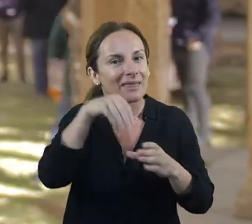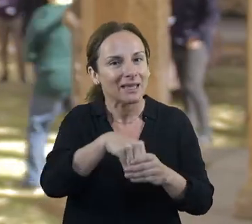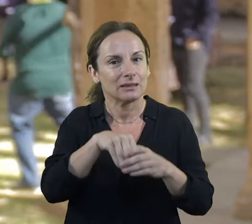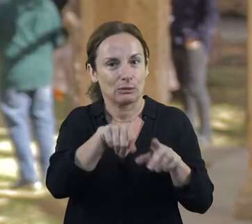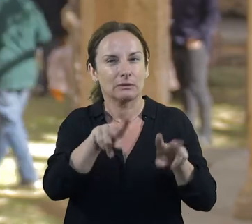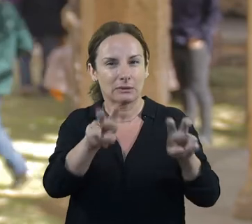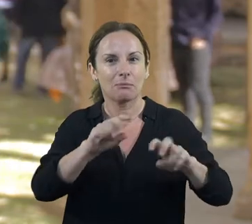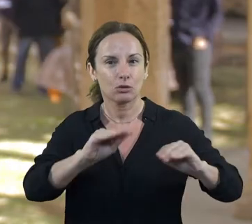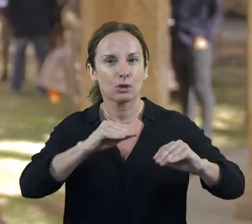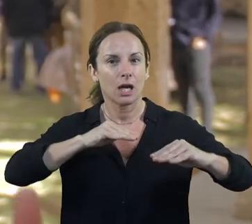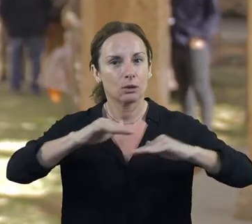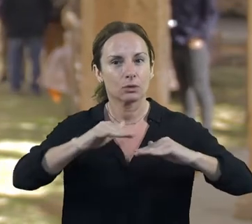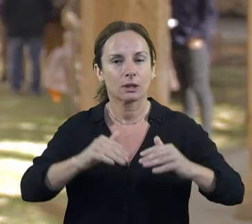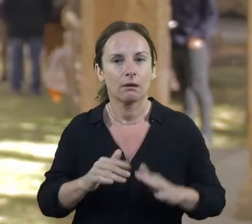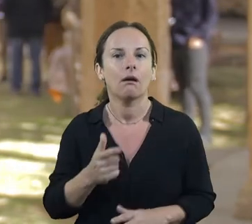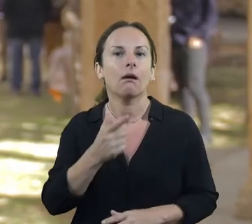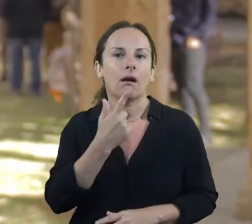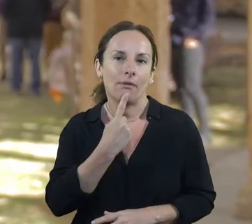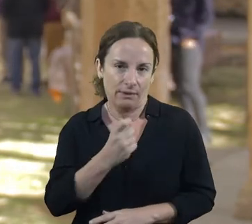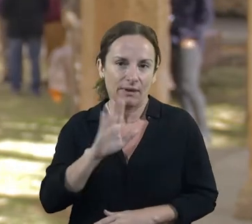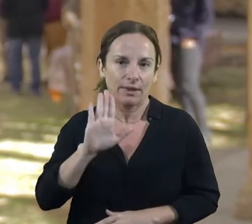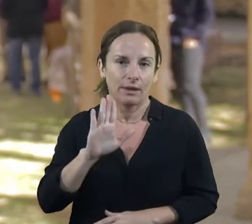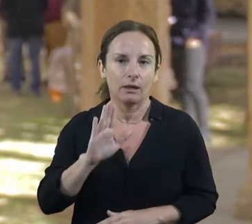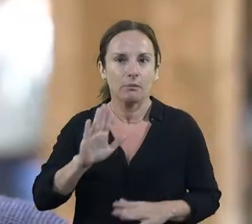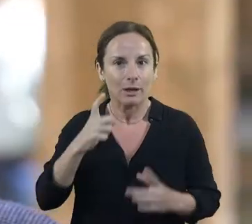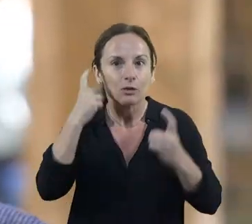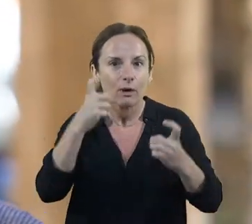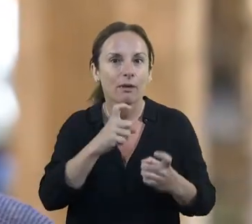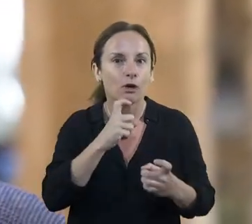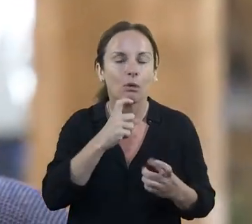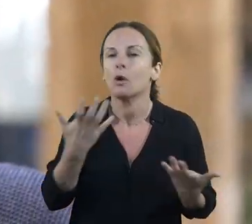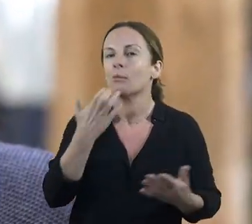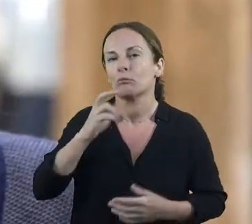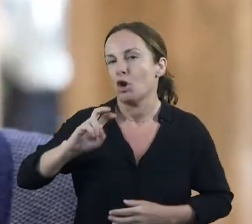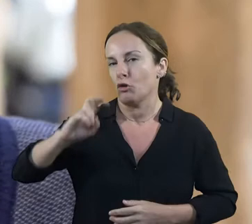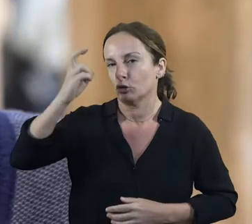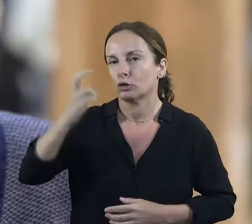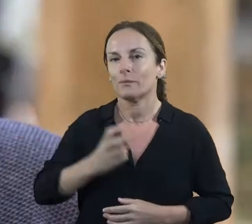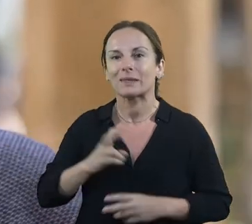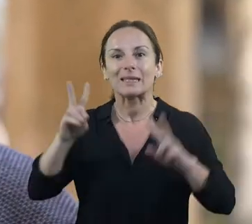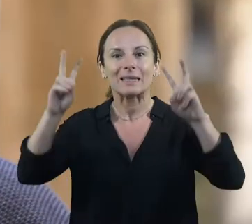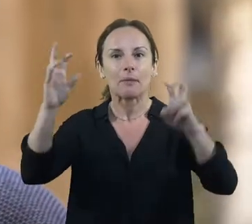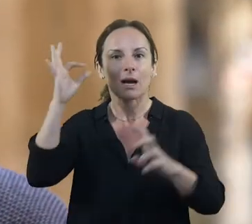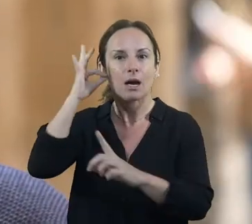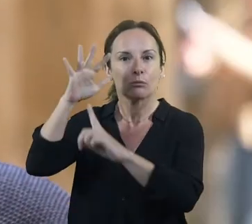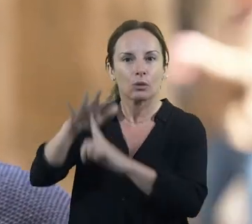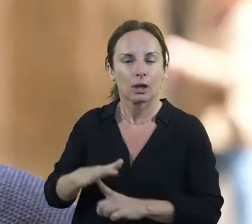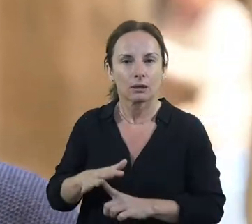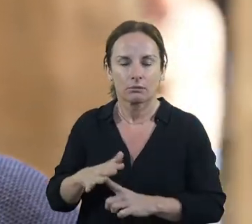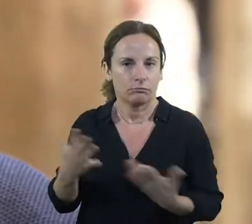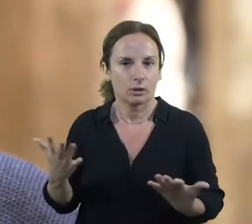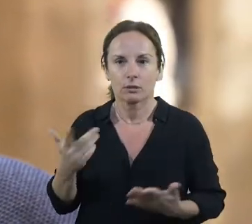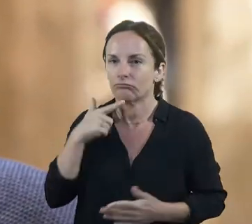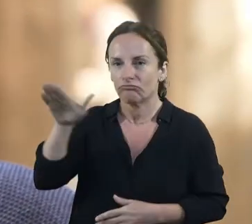això, que és difícil, o amb el tema de les dones. Doncs ràpidament vam anar a buscar unes expertes en el tema